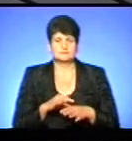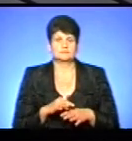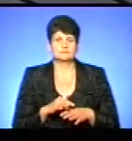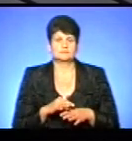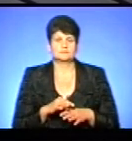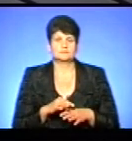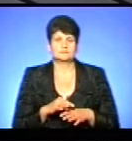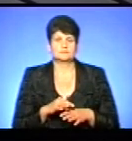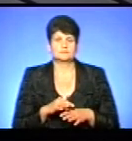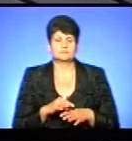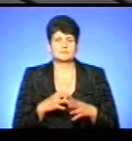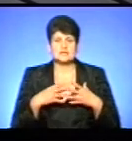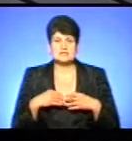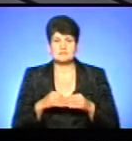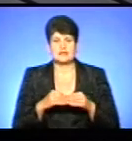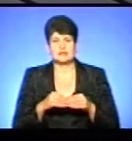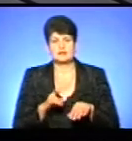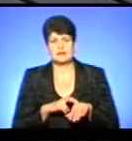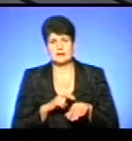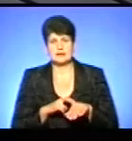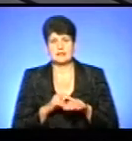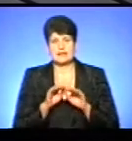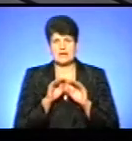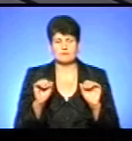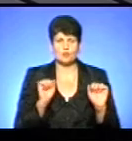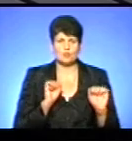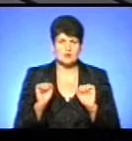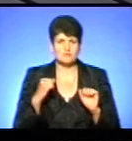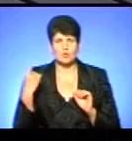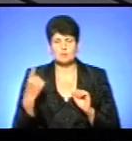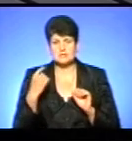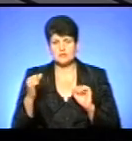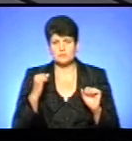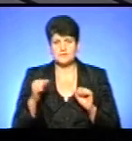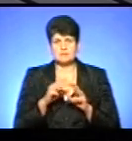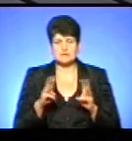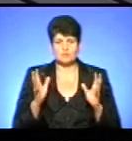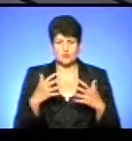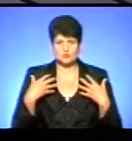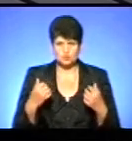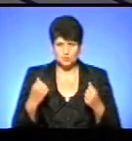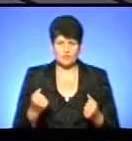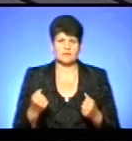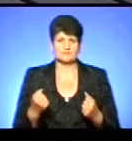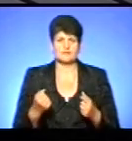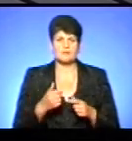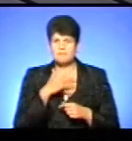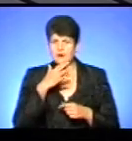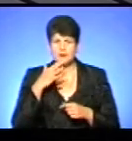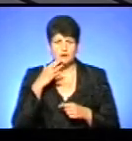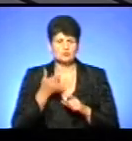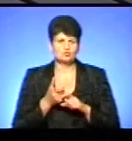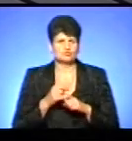сімейних лікарів, на рівні управлінь, на рівні обласних управлінь, Міністерства охорони здоров'я. Це багато дуже